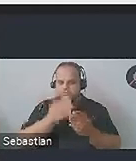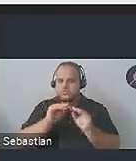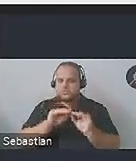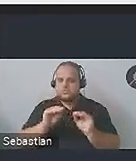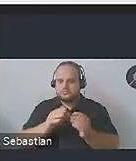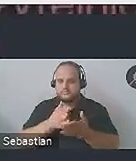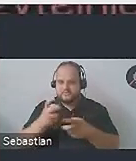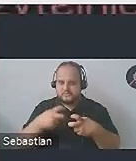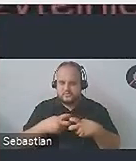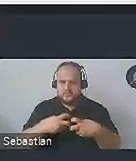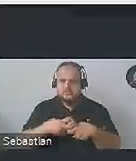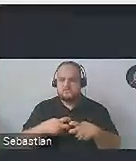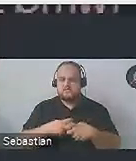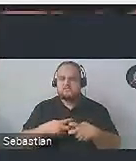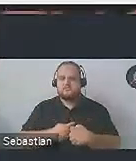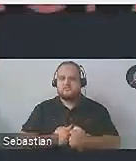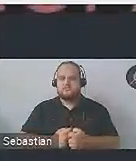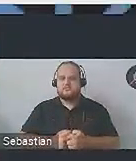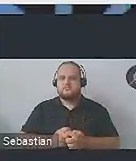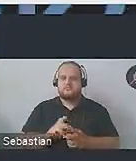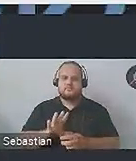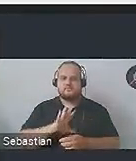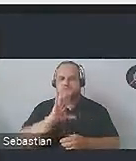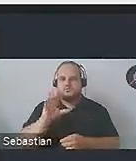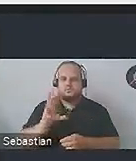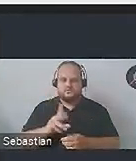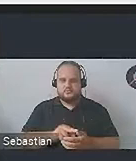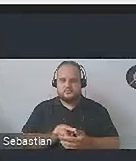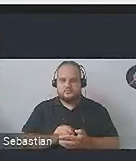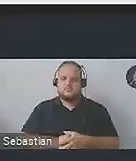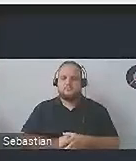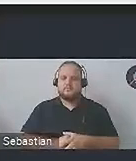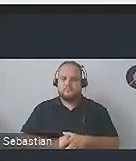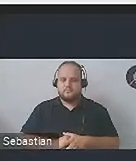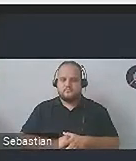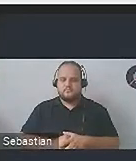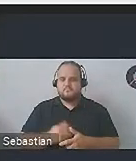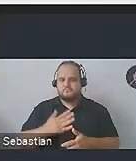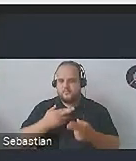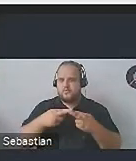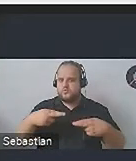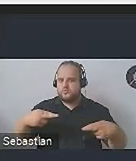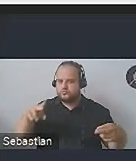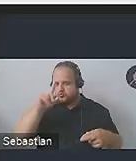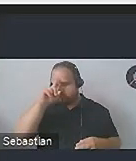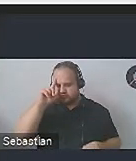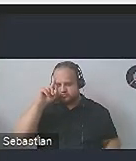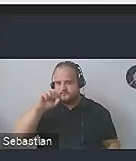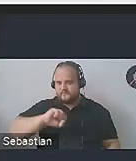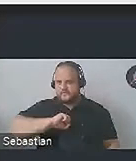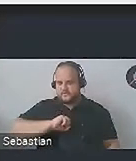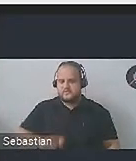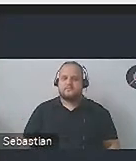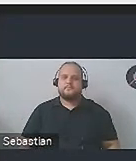IT project managerowie. Pięknie, rewelacja. Czyli mamy zróżnicowane środowisko, fajnie. To